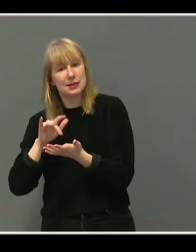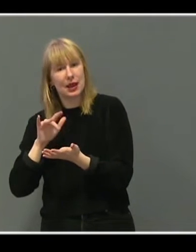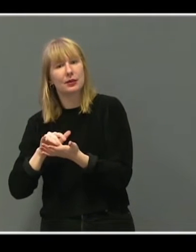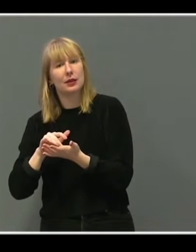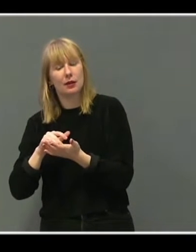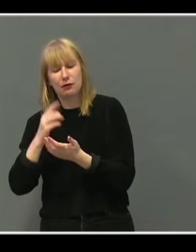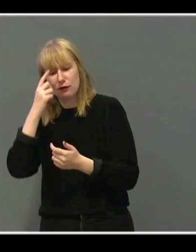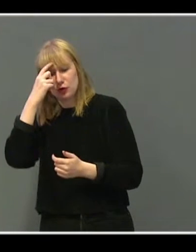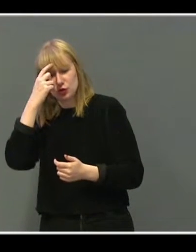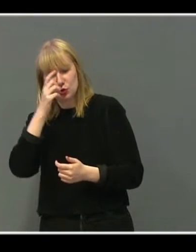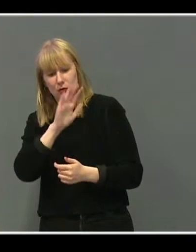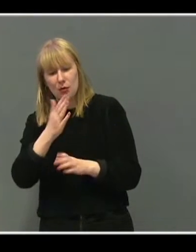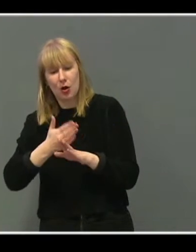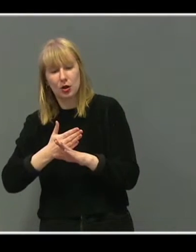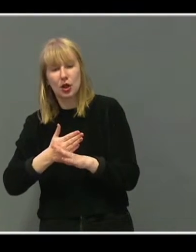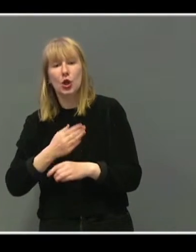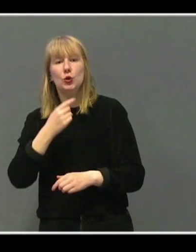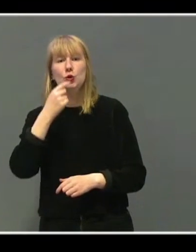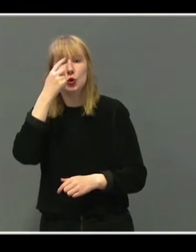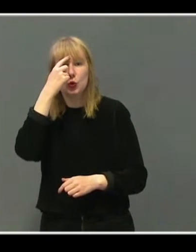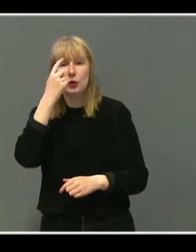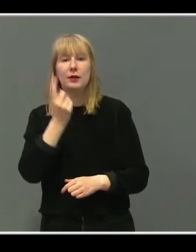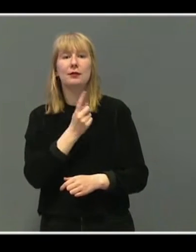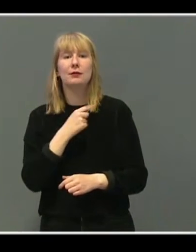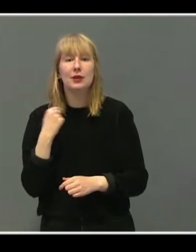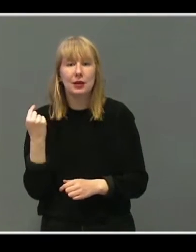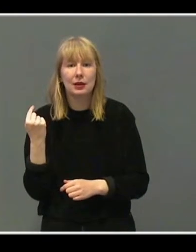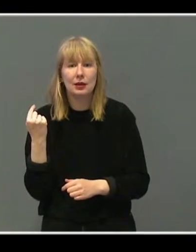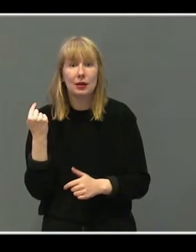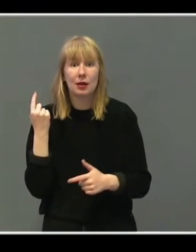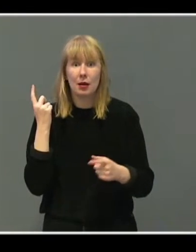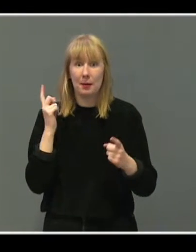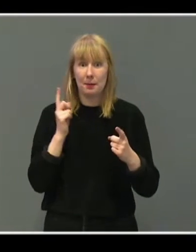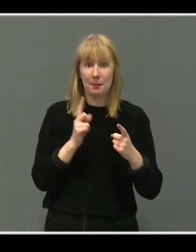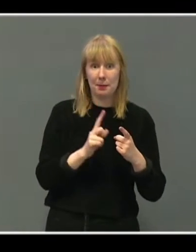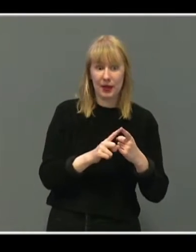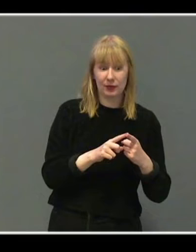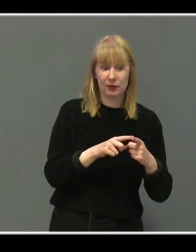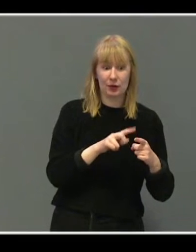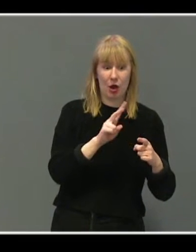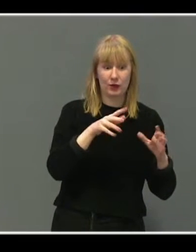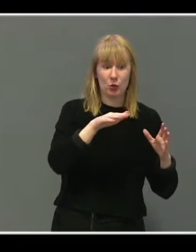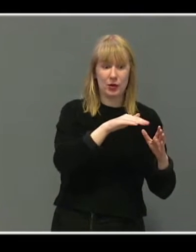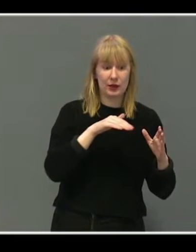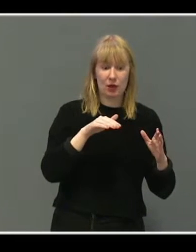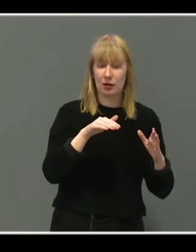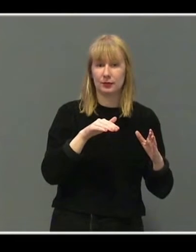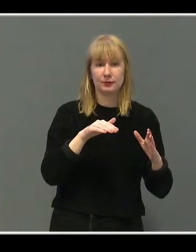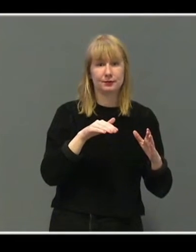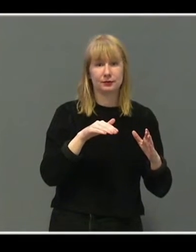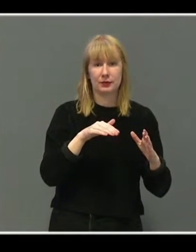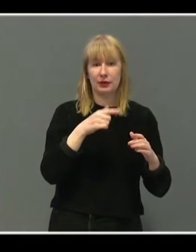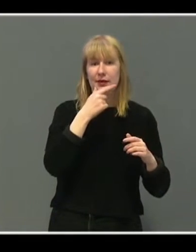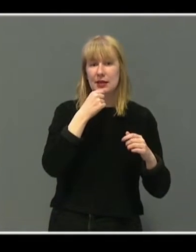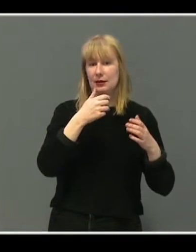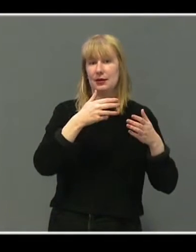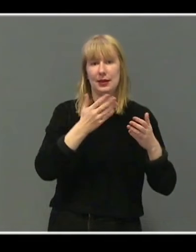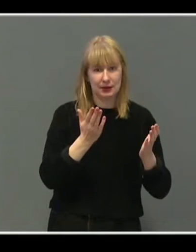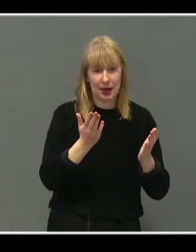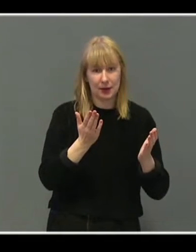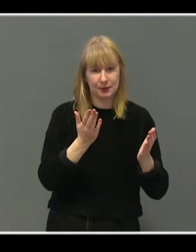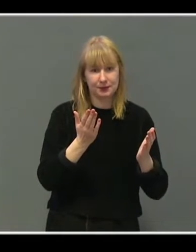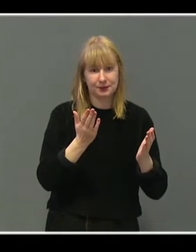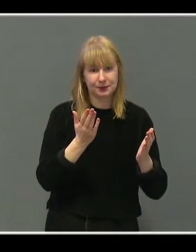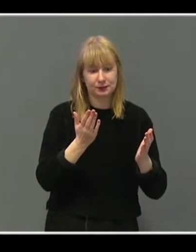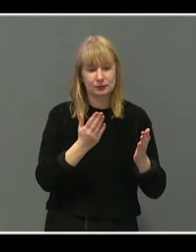forstår våre barn, tror vi. Og så er det en arena som vi så til de grader har et blindpunkt i forhold til. Og det er vel først og fremst den